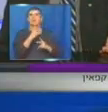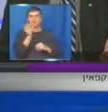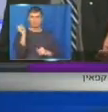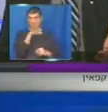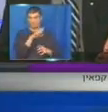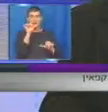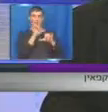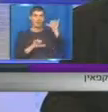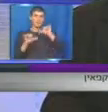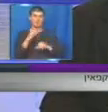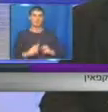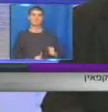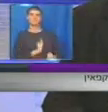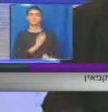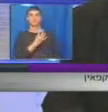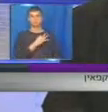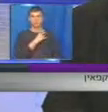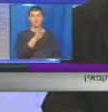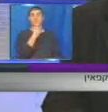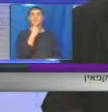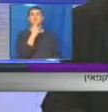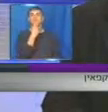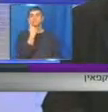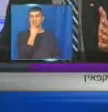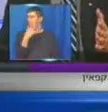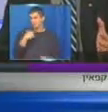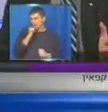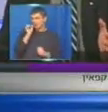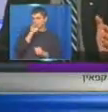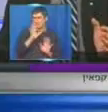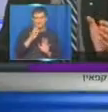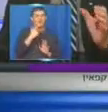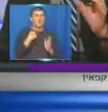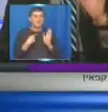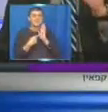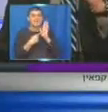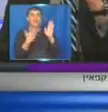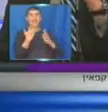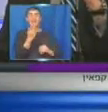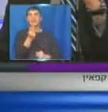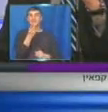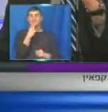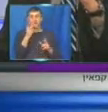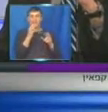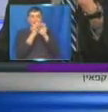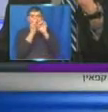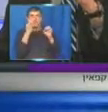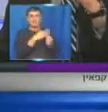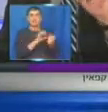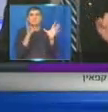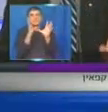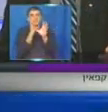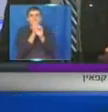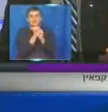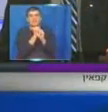תבואי למבד את הצמטורים שלנו, ואתה אישון סיגריה אחת. לבוא, לא רוצה לבוא. אני אראה לך איך שכלי אדם מתכווץ תוך